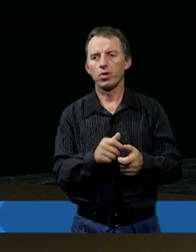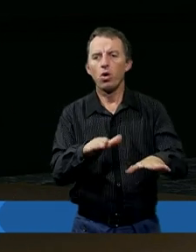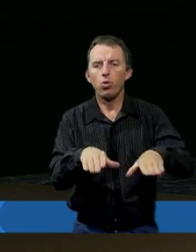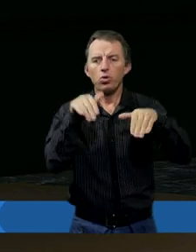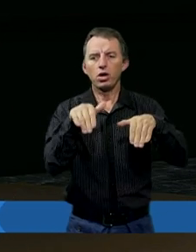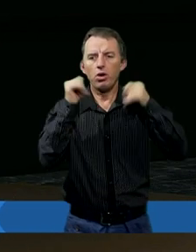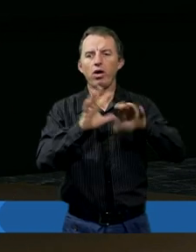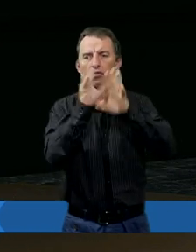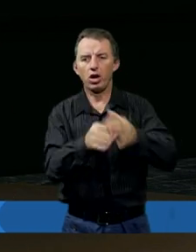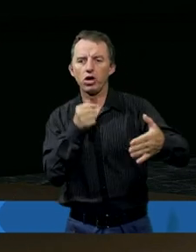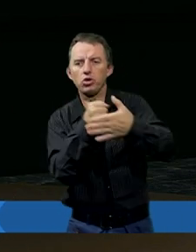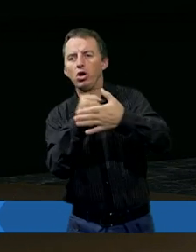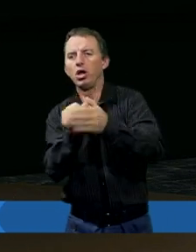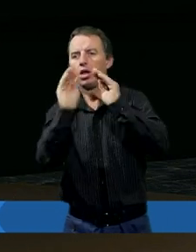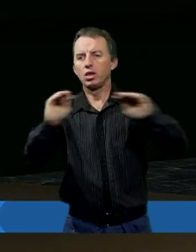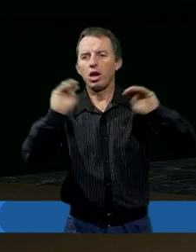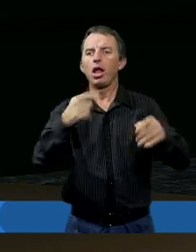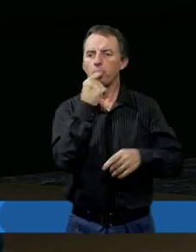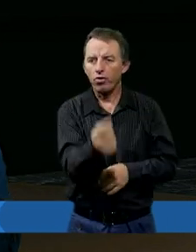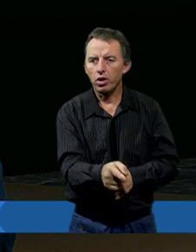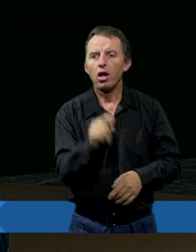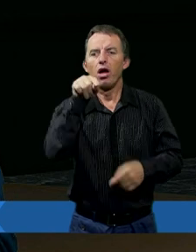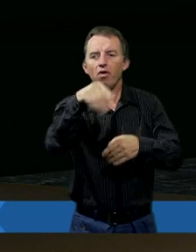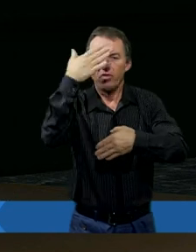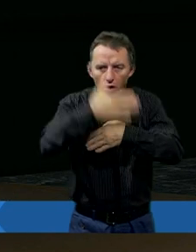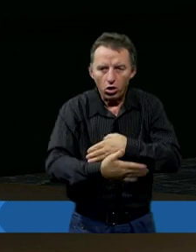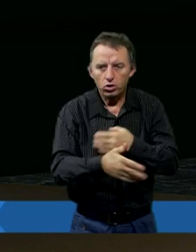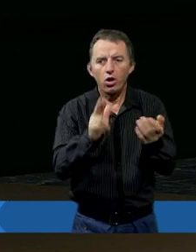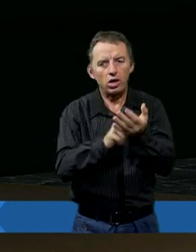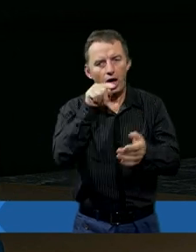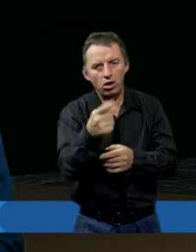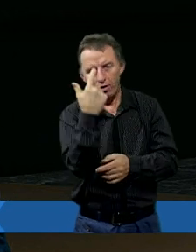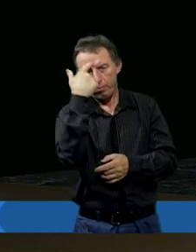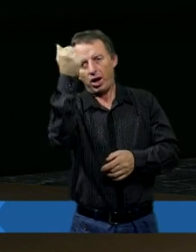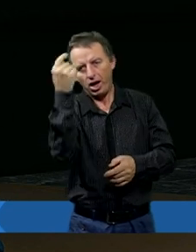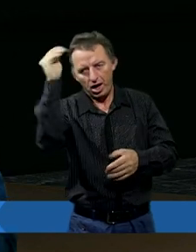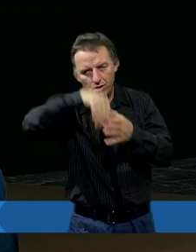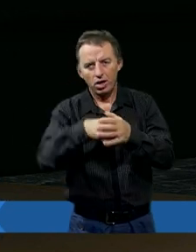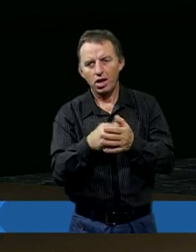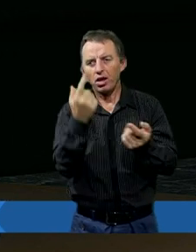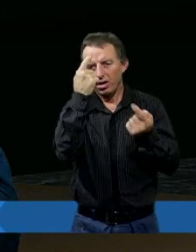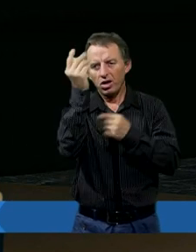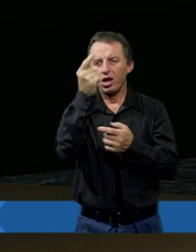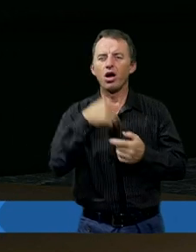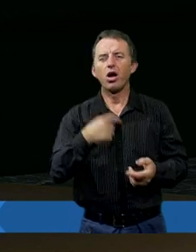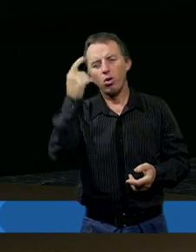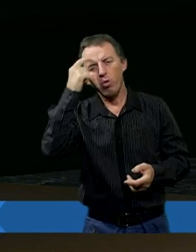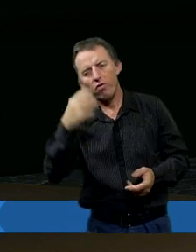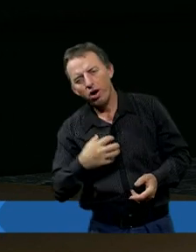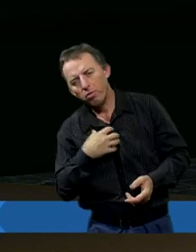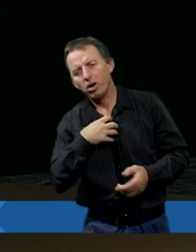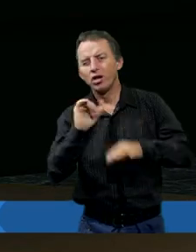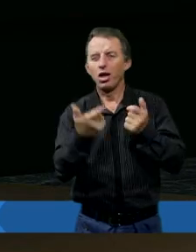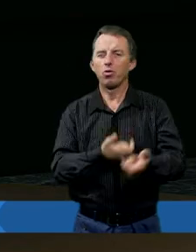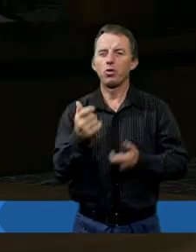uniknąłem wszelkich ciosów. I wtedy trener mi powiedział, w końcu na to wpadłeś. A ja z takim wyrzutem sumienia, bo już mi głowa bolała,